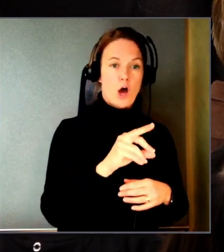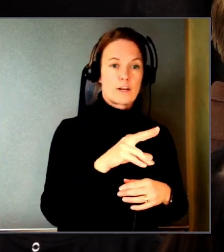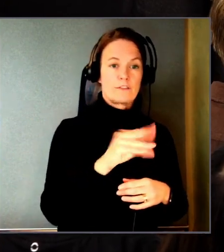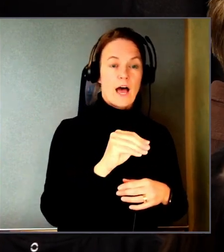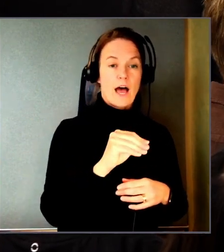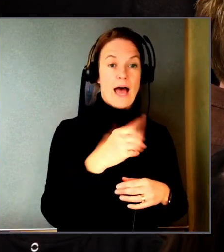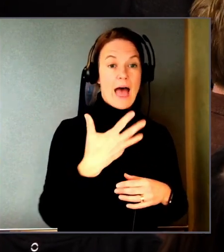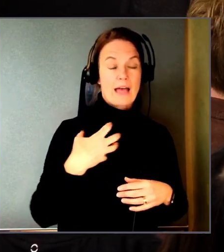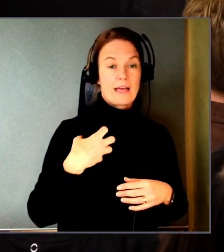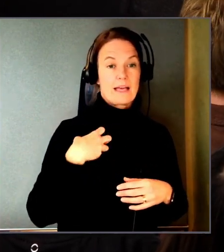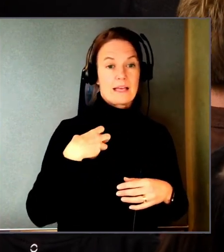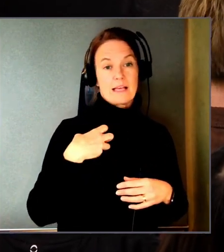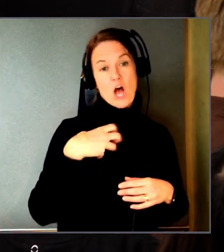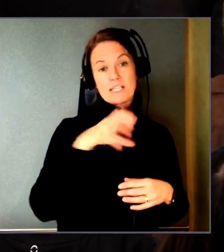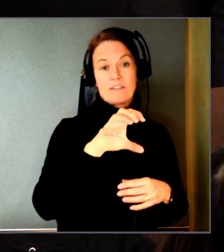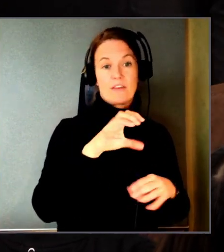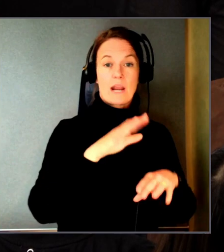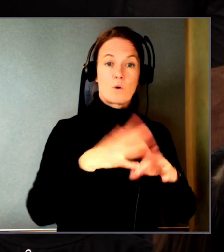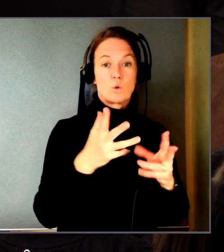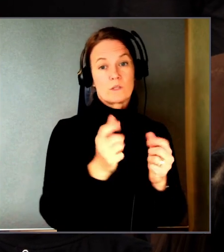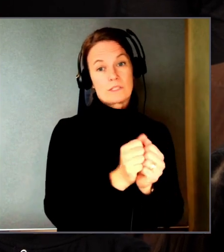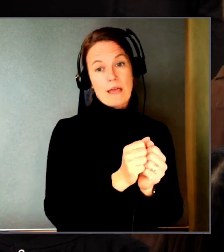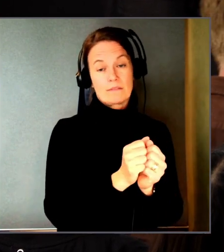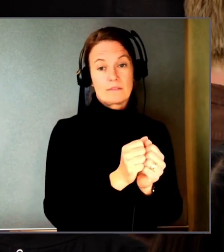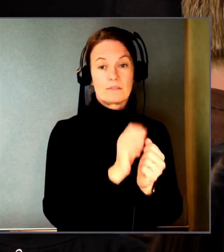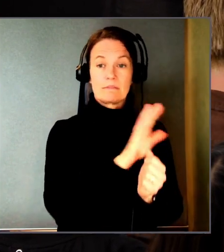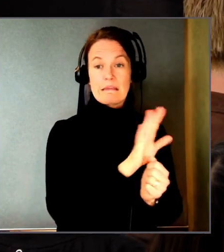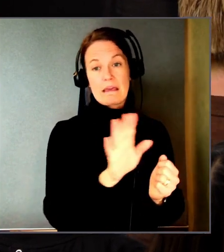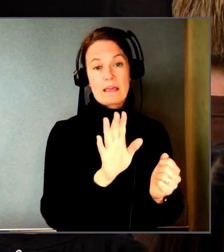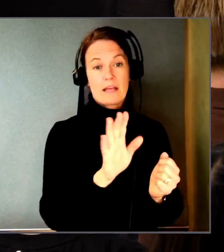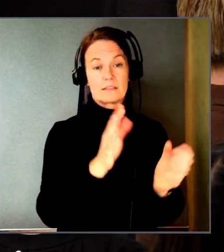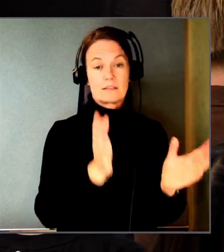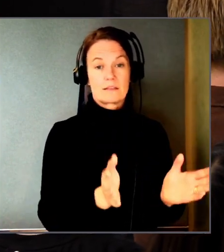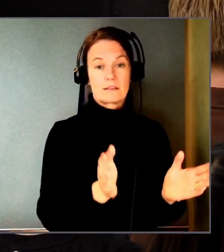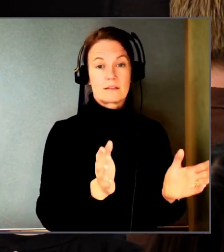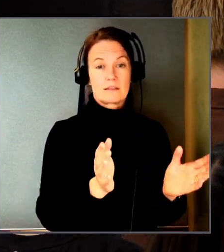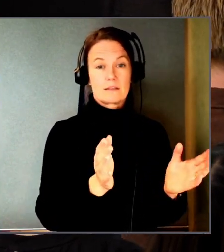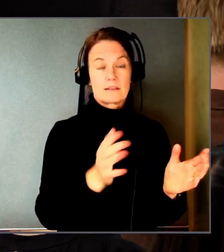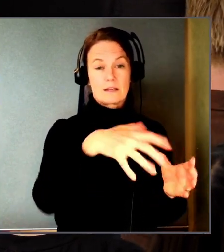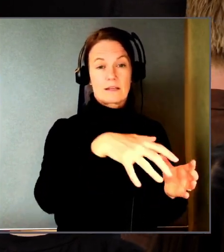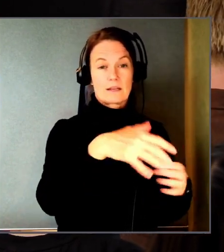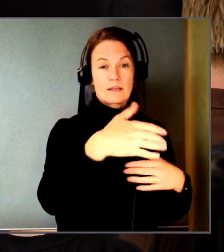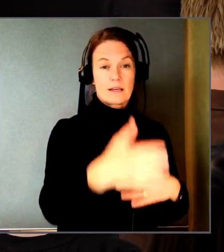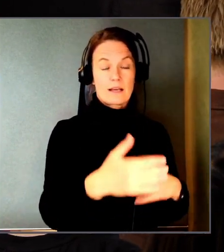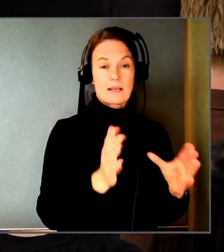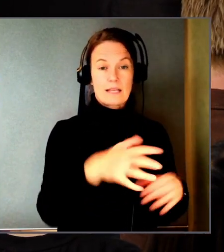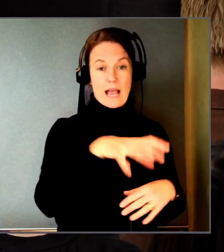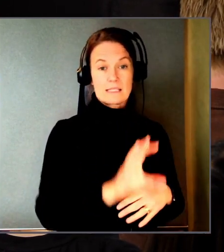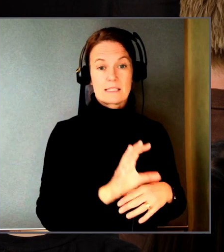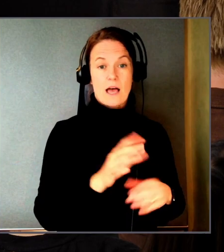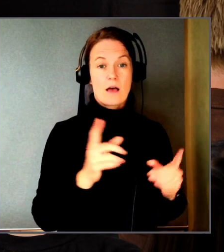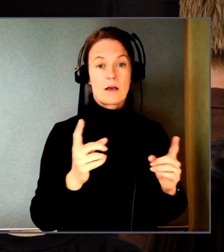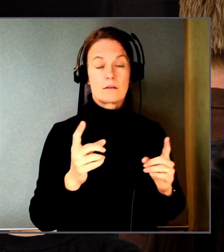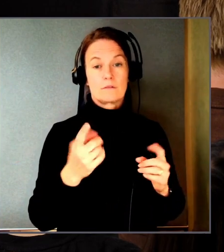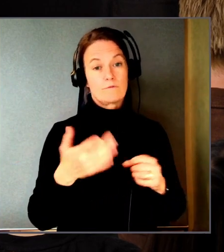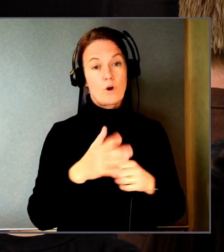certifierade på något sätt. Och att deras kassa möter lagkraven. Och